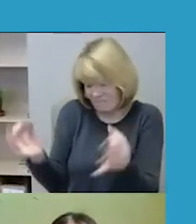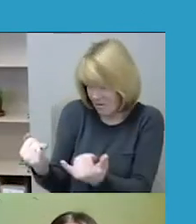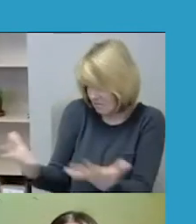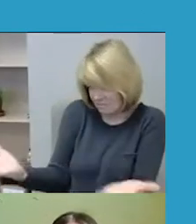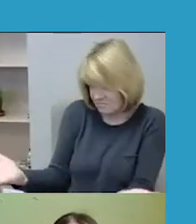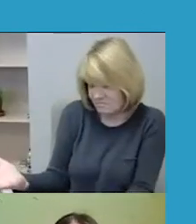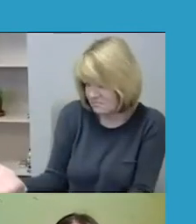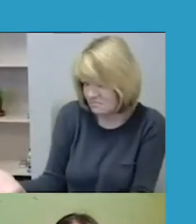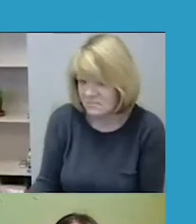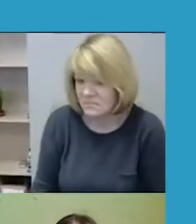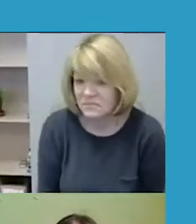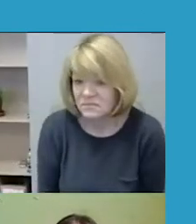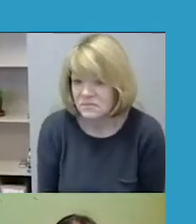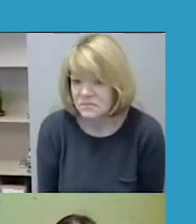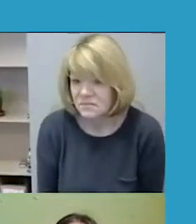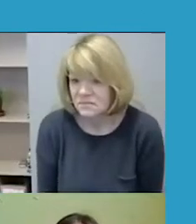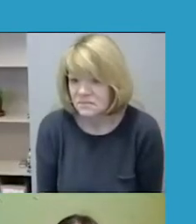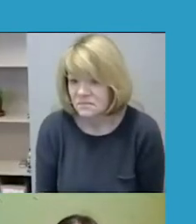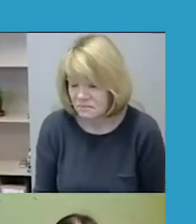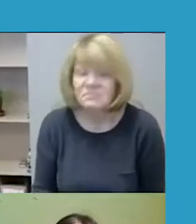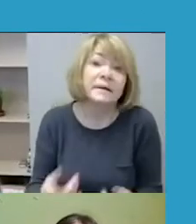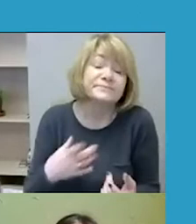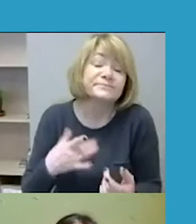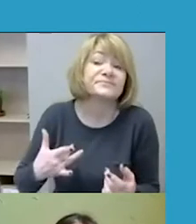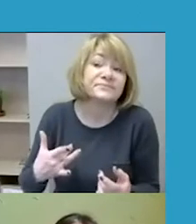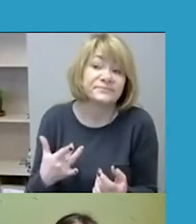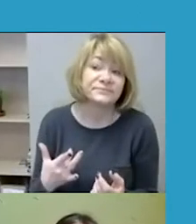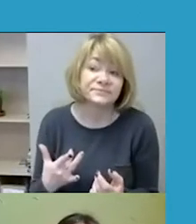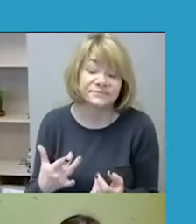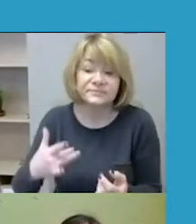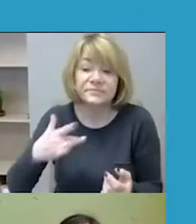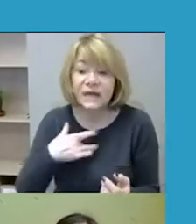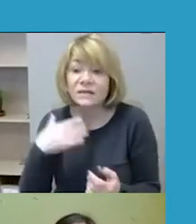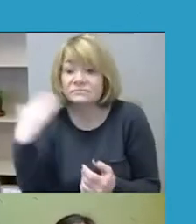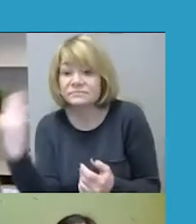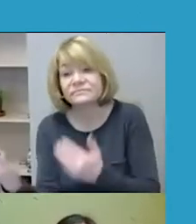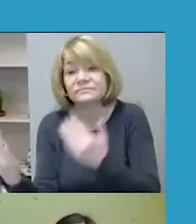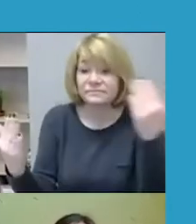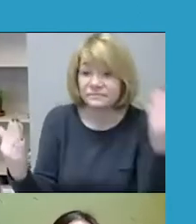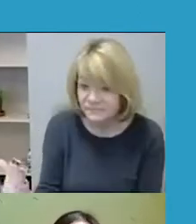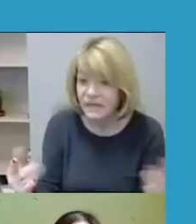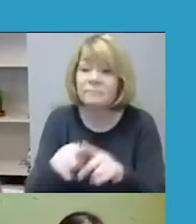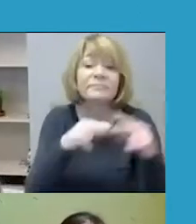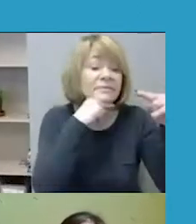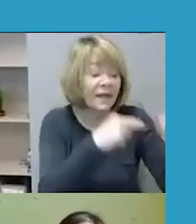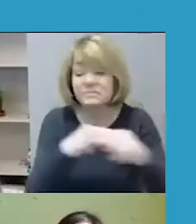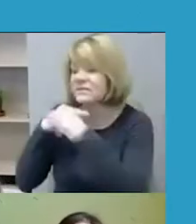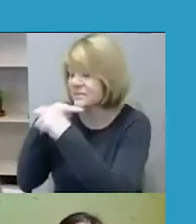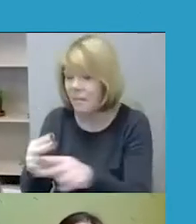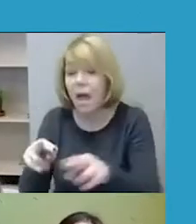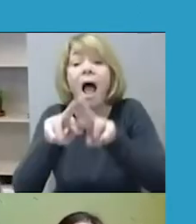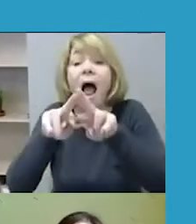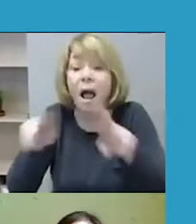vertus tai galbūt yra gerai, kad visoms veikoms yra skiriamas toks pat dėmesys ir visi vertinami